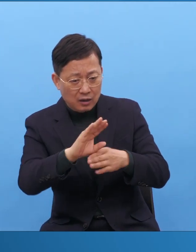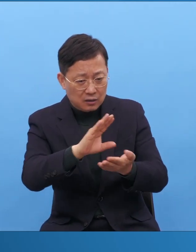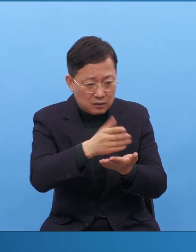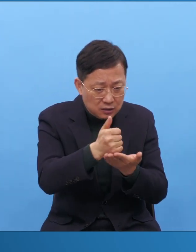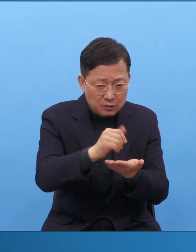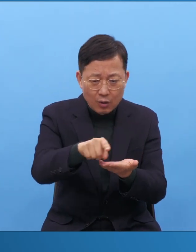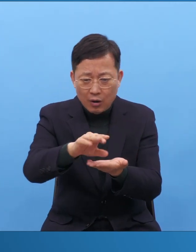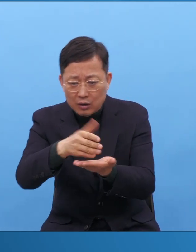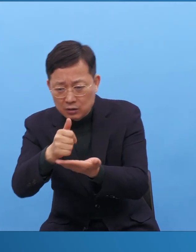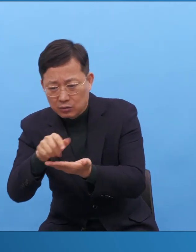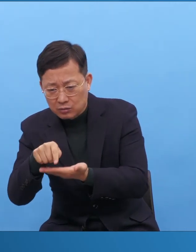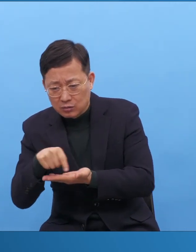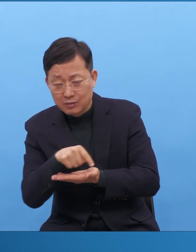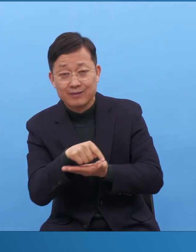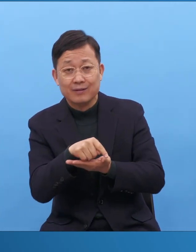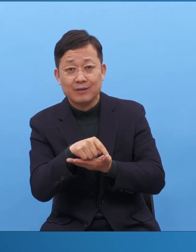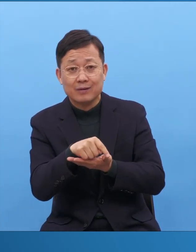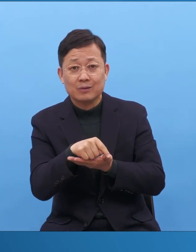은약해 돌아.